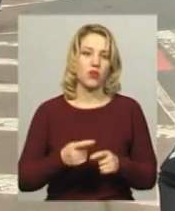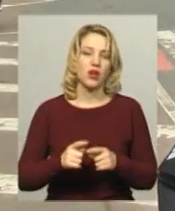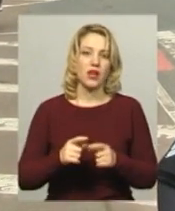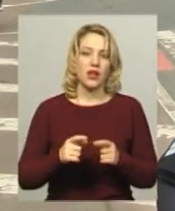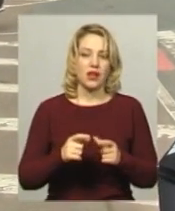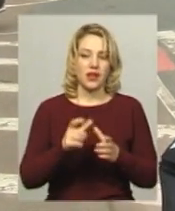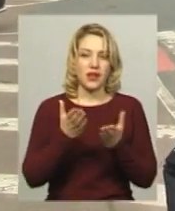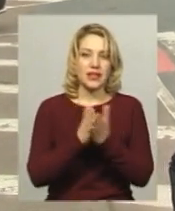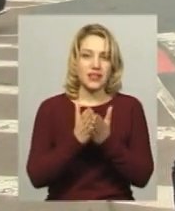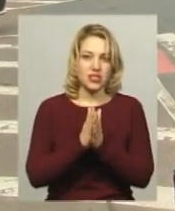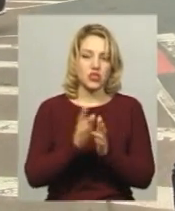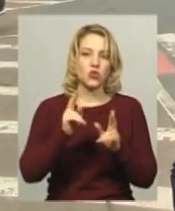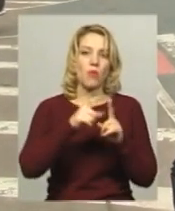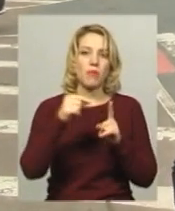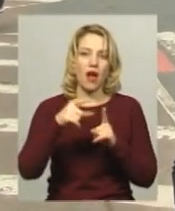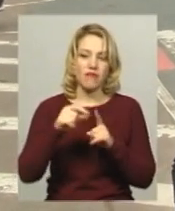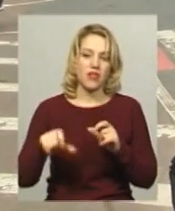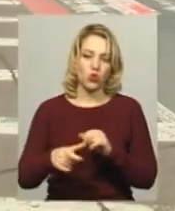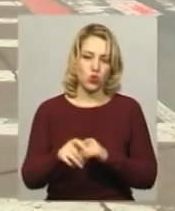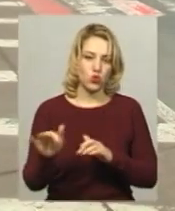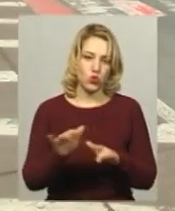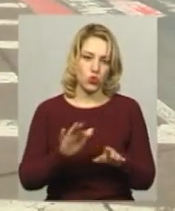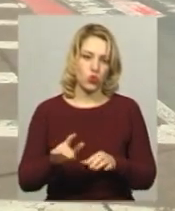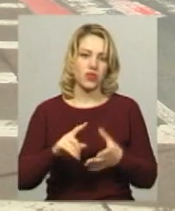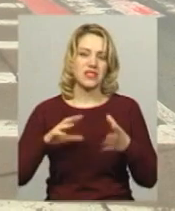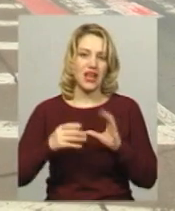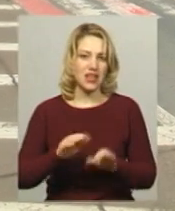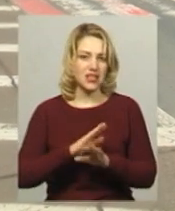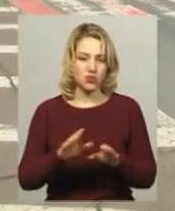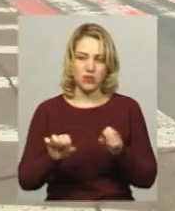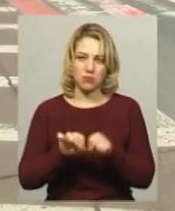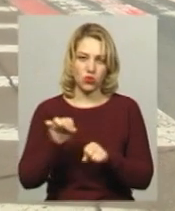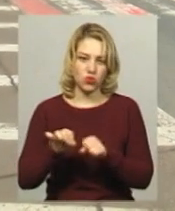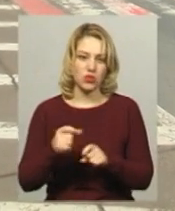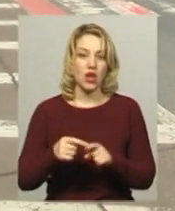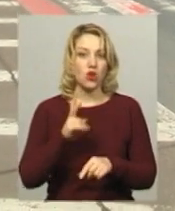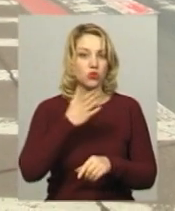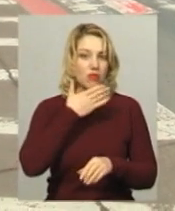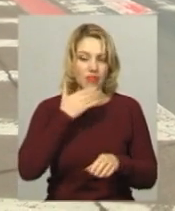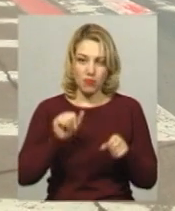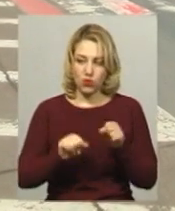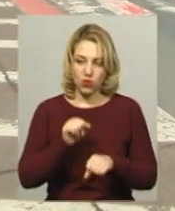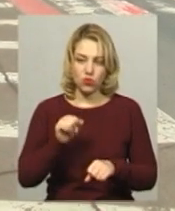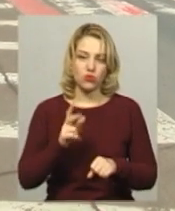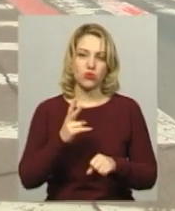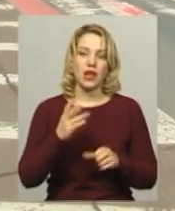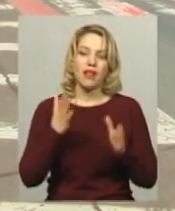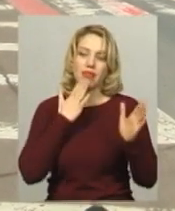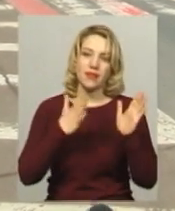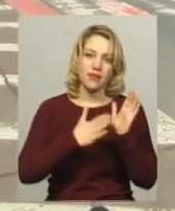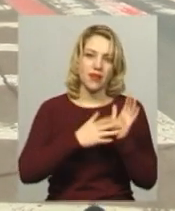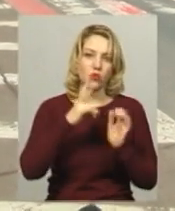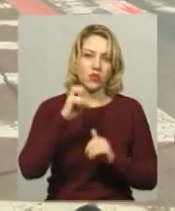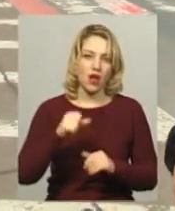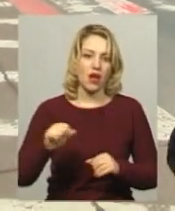руху, щоб взагалі не порушувало правила дорожнього руху. Наклеєчку на автомобіль, хто порушує правил дорожнього